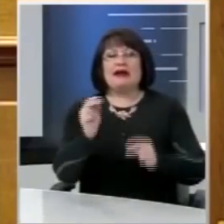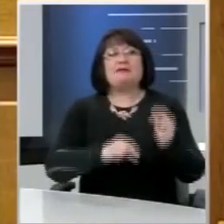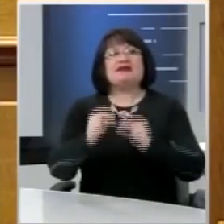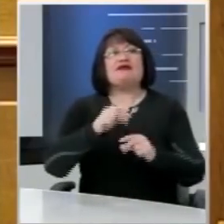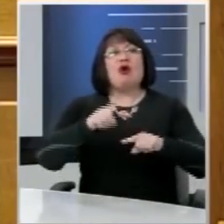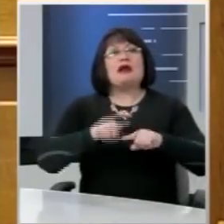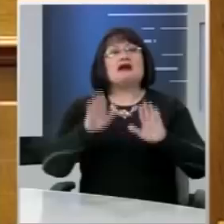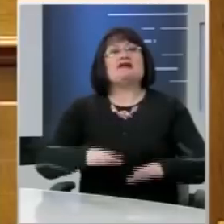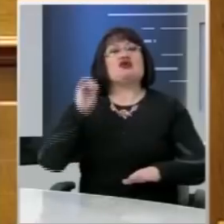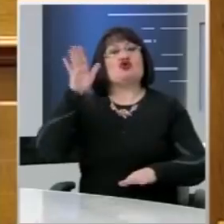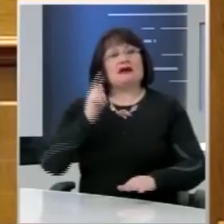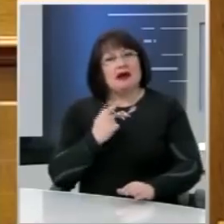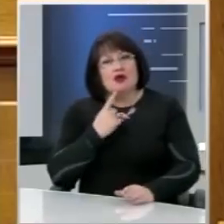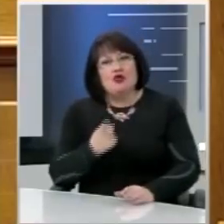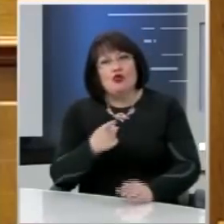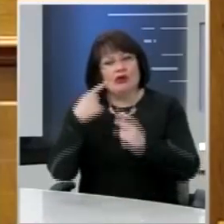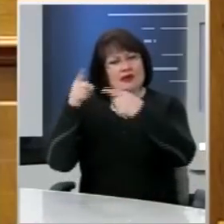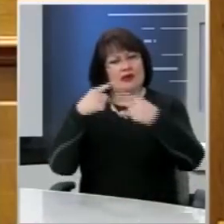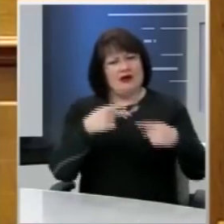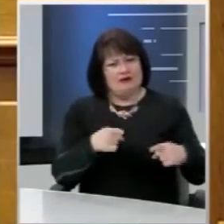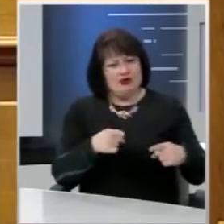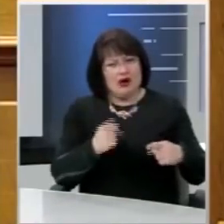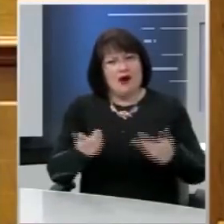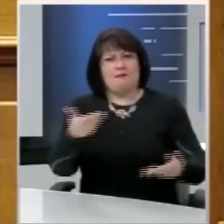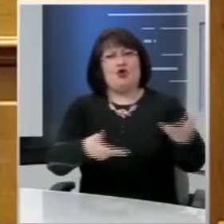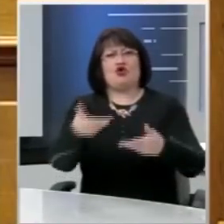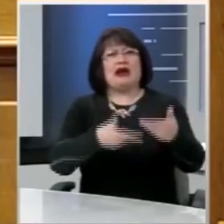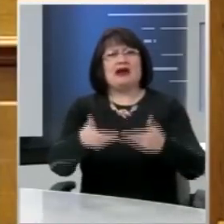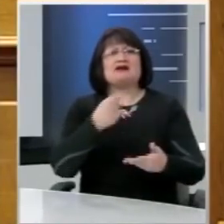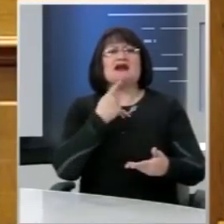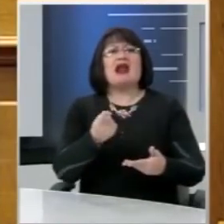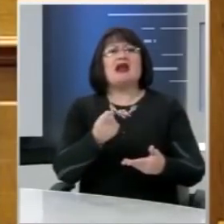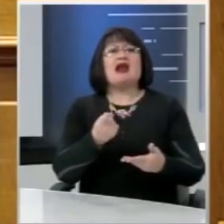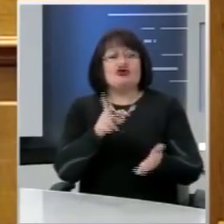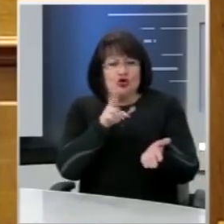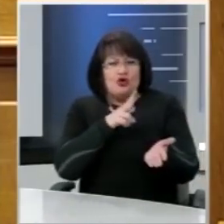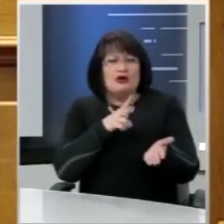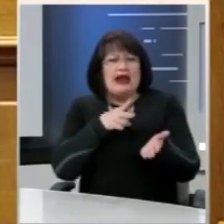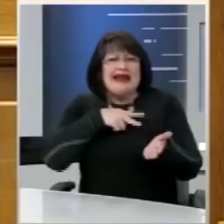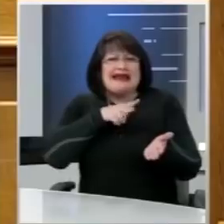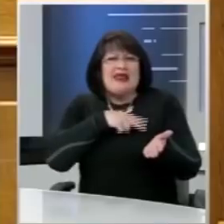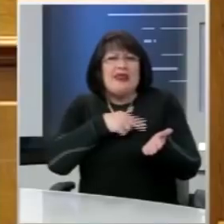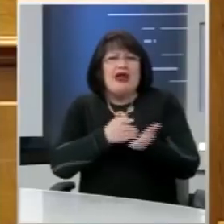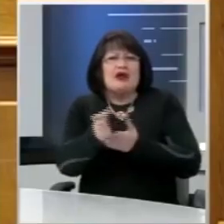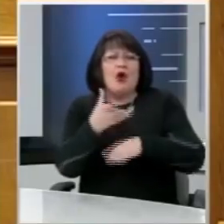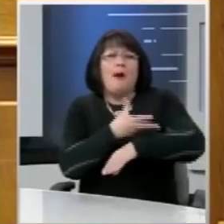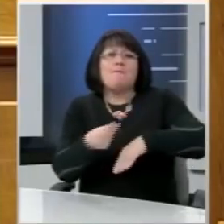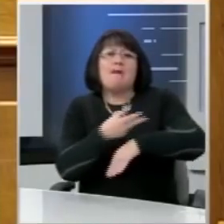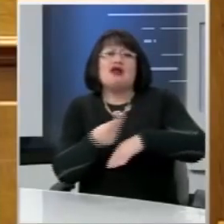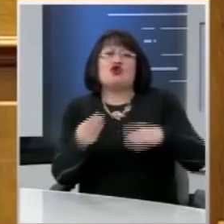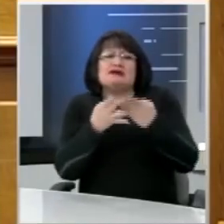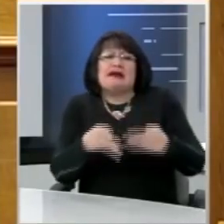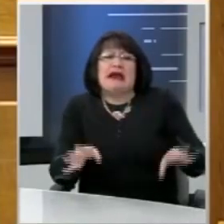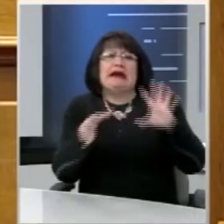των αποδείμων παρά τις επιμέρους διαφορές τους, σε όλες κυριαρχεί το δίκαιο του αίματος. Αυτό το δίκαιο έχει ως